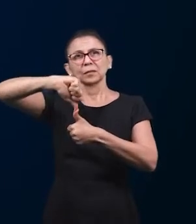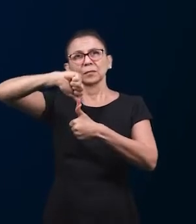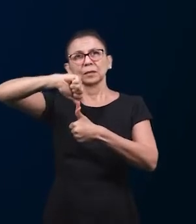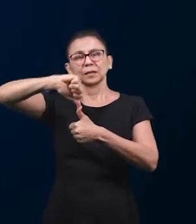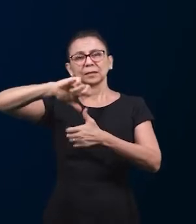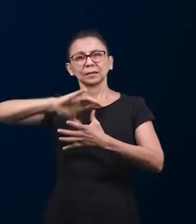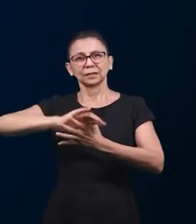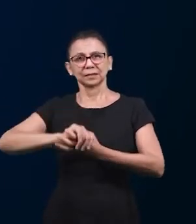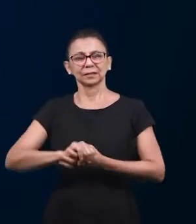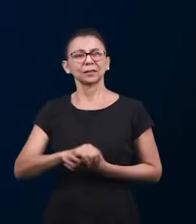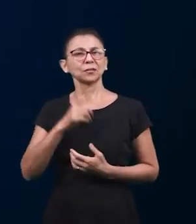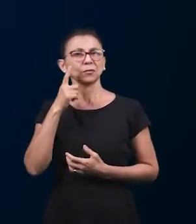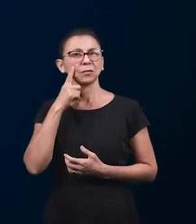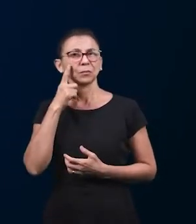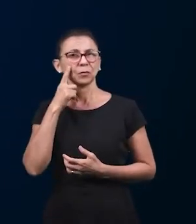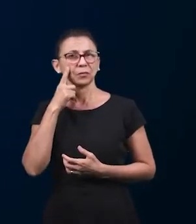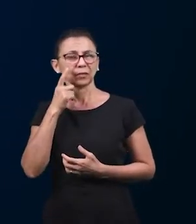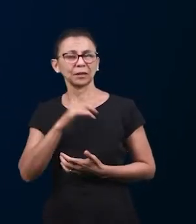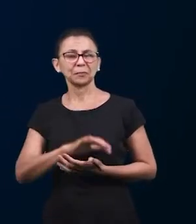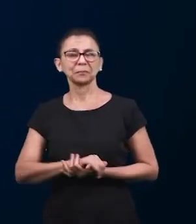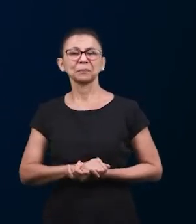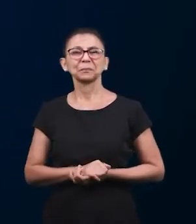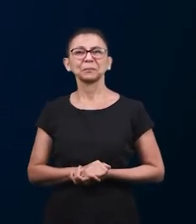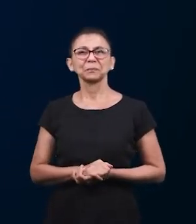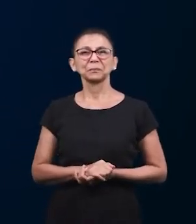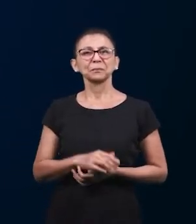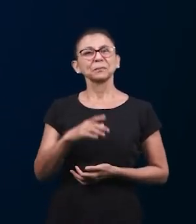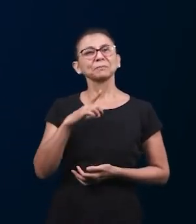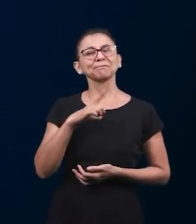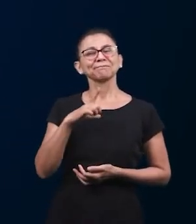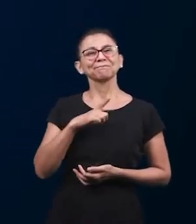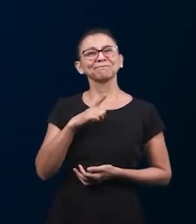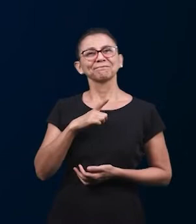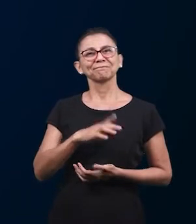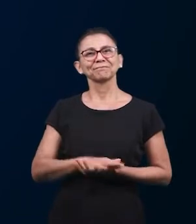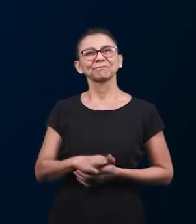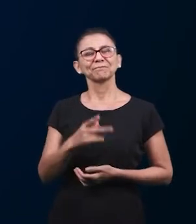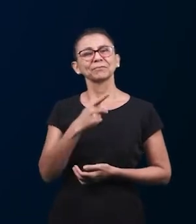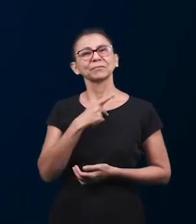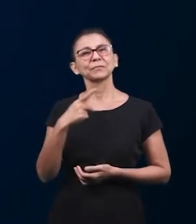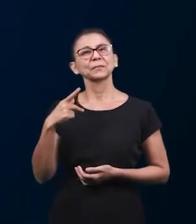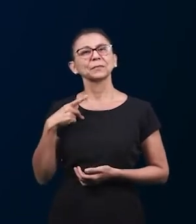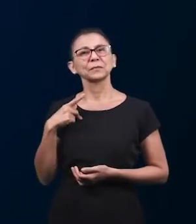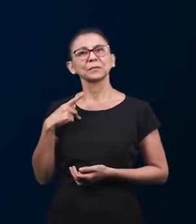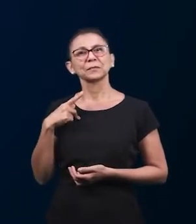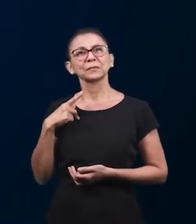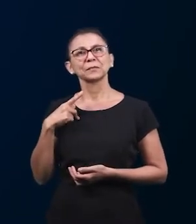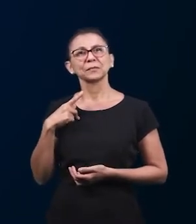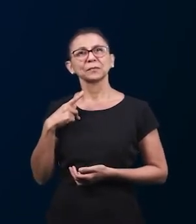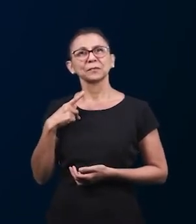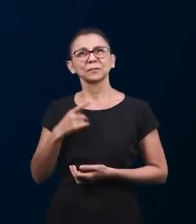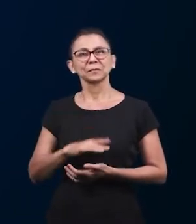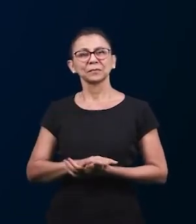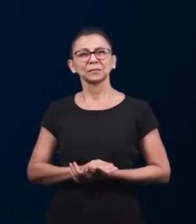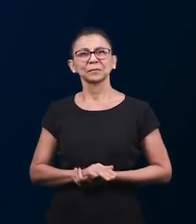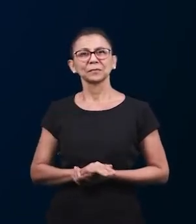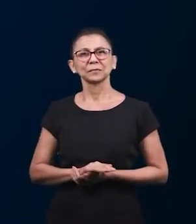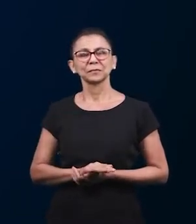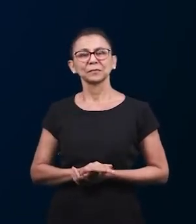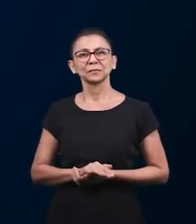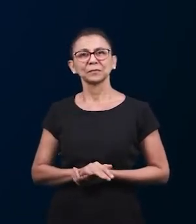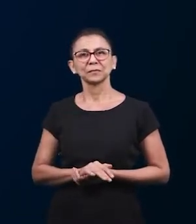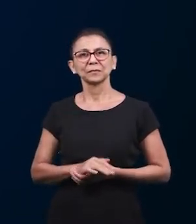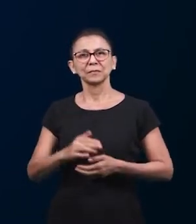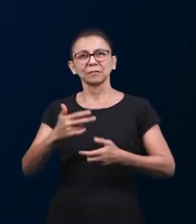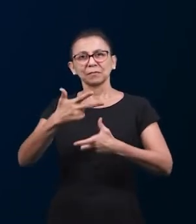мы говорили о Европе. А в это воскресенье мы поговорим о Центральной Америке. Наш брат, пастор